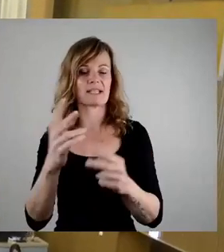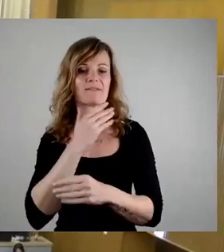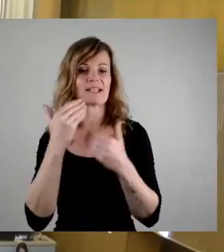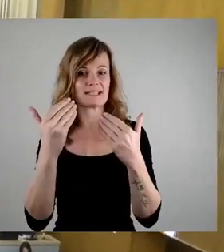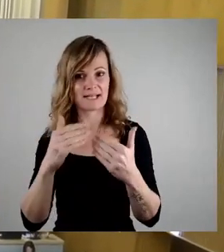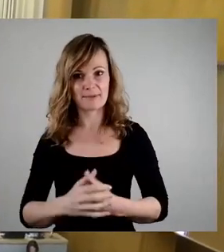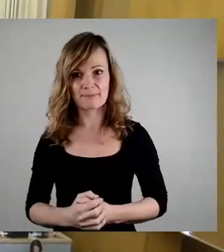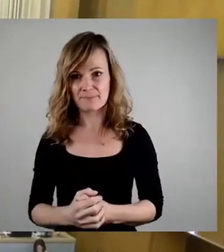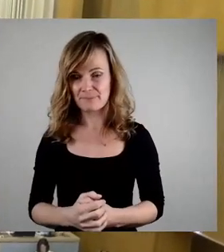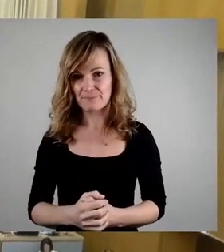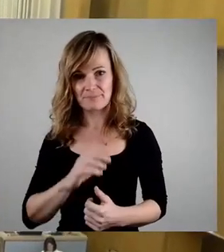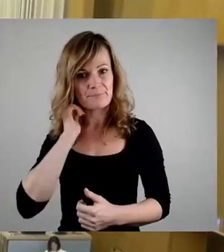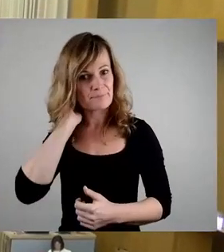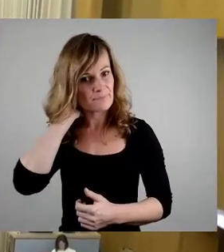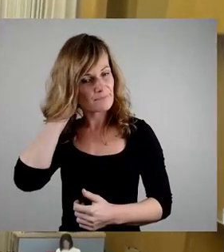Und jetzt Herr Aschenberg.